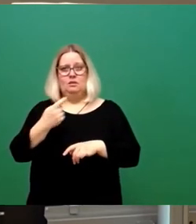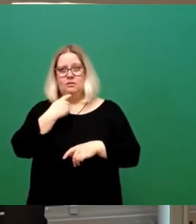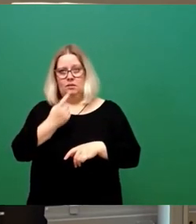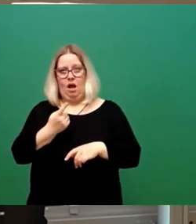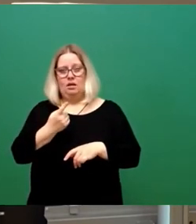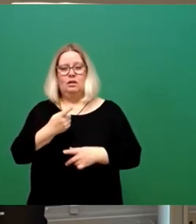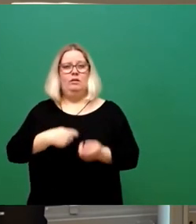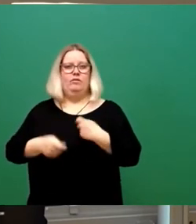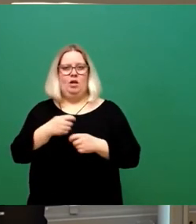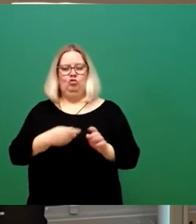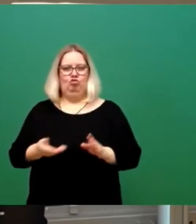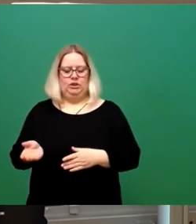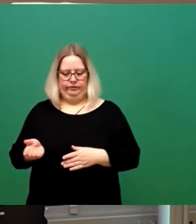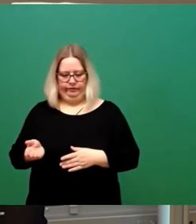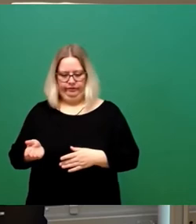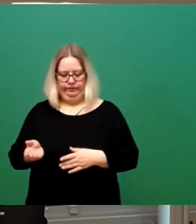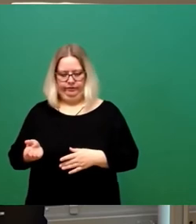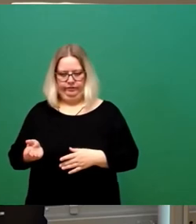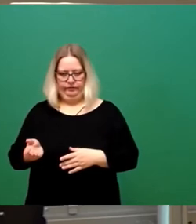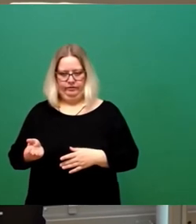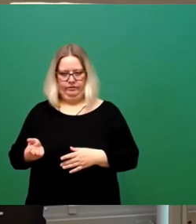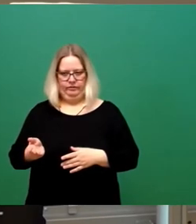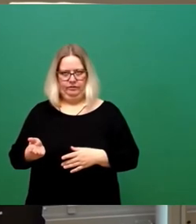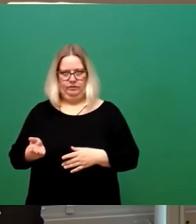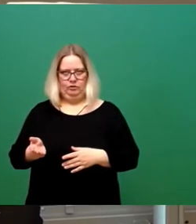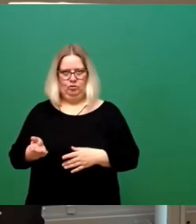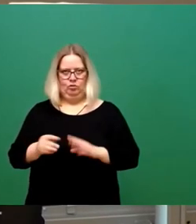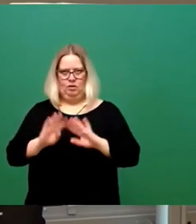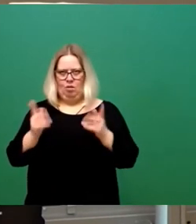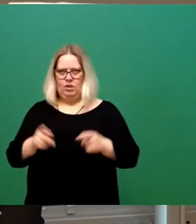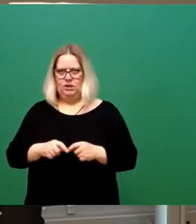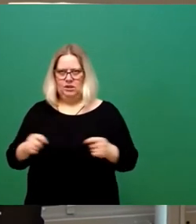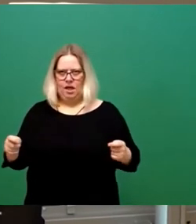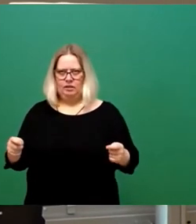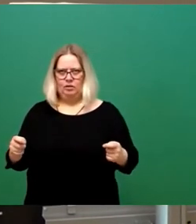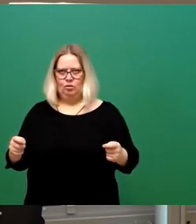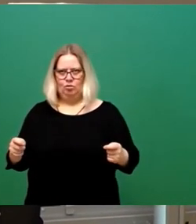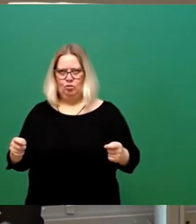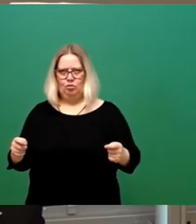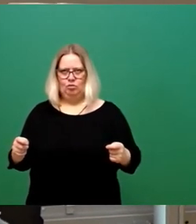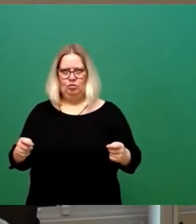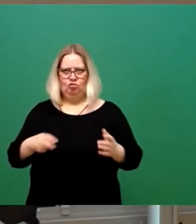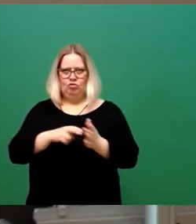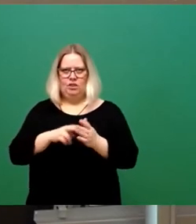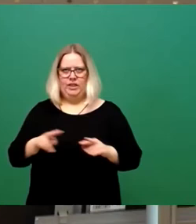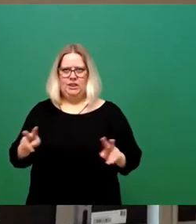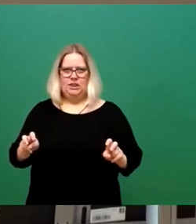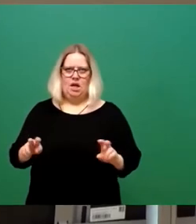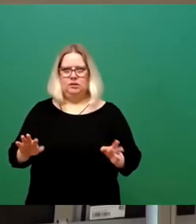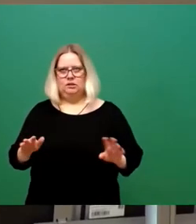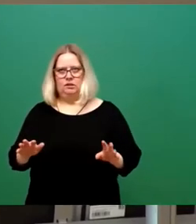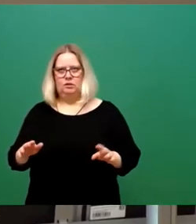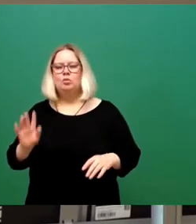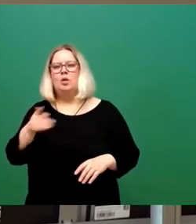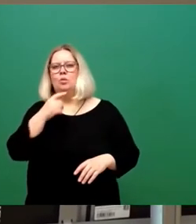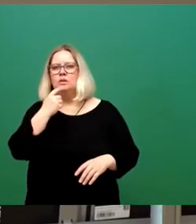gescheitert sind und hat darauf auch, ich glaube alles, was in der Zeitung steht, besonders wenn da Zitate drum sind, hat er auch gesagt, dass